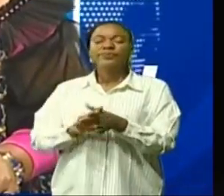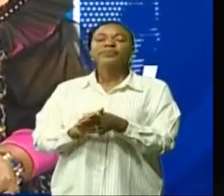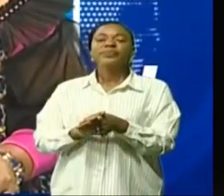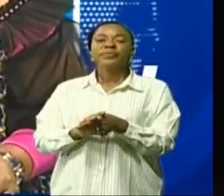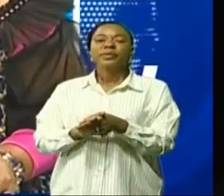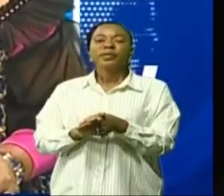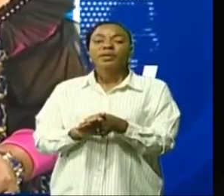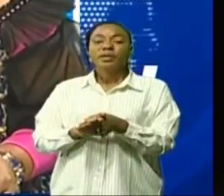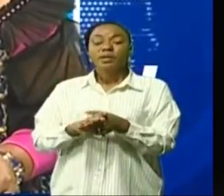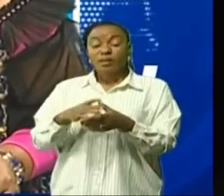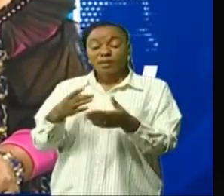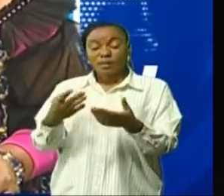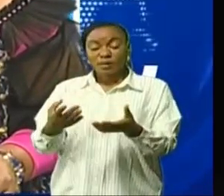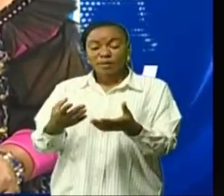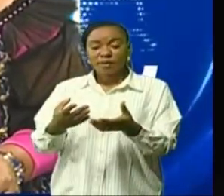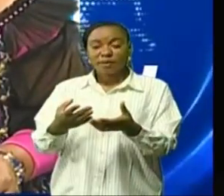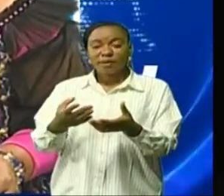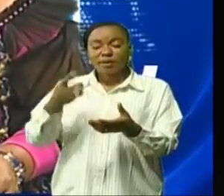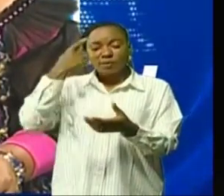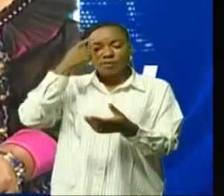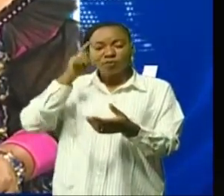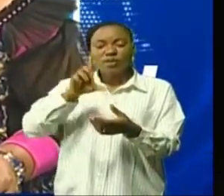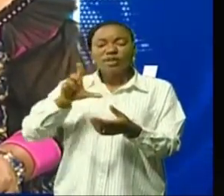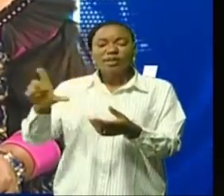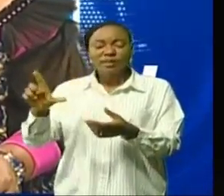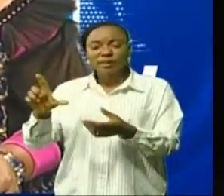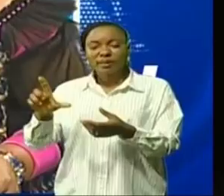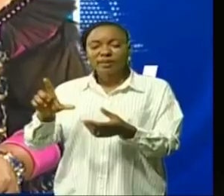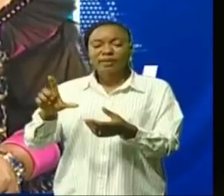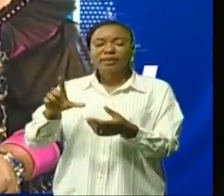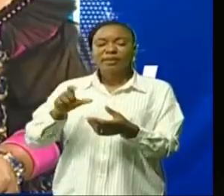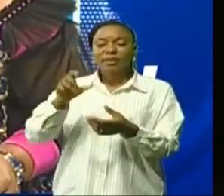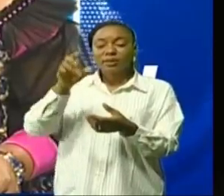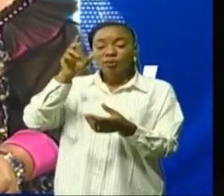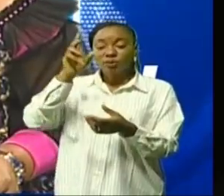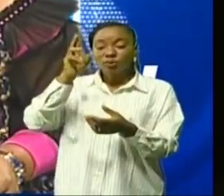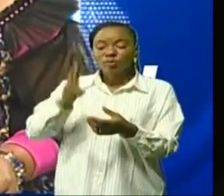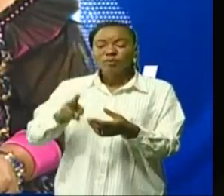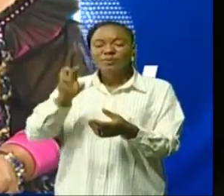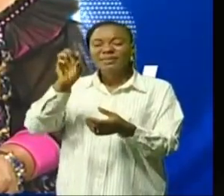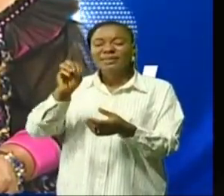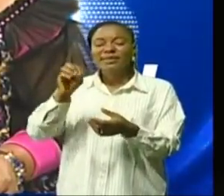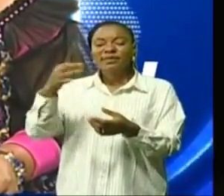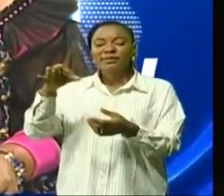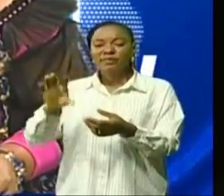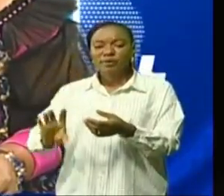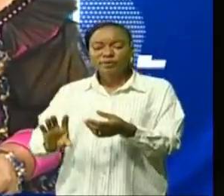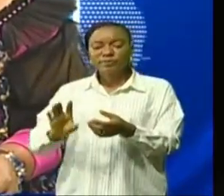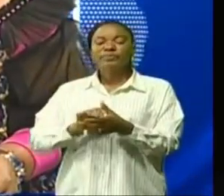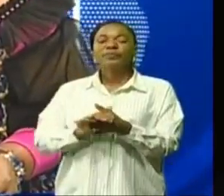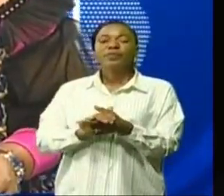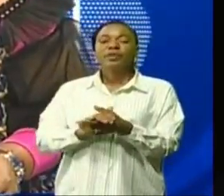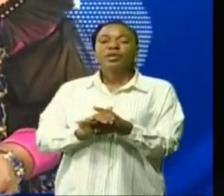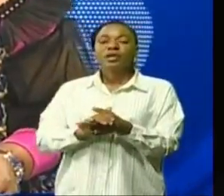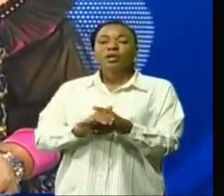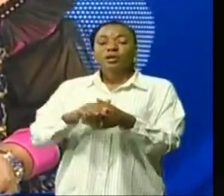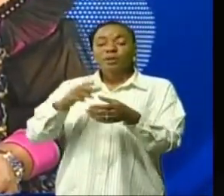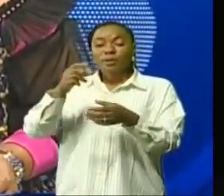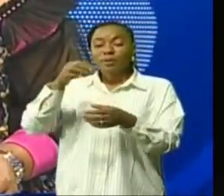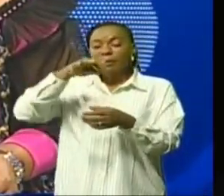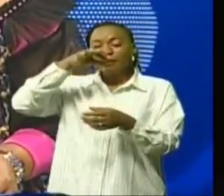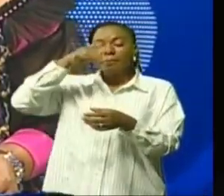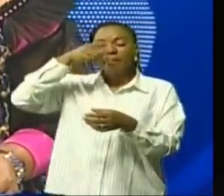3100 francs. Congolais, le litre. Gazelle, 3050 francs. Congolais, pétrole, 2600 francs.